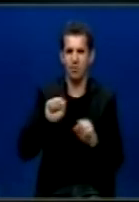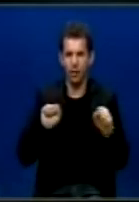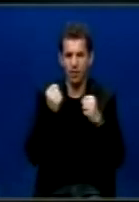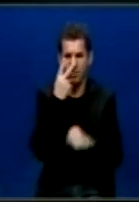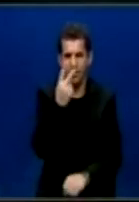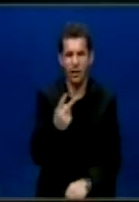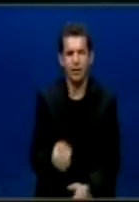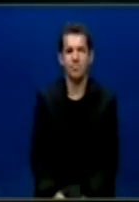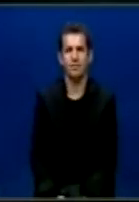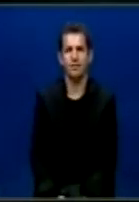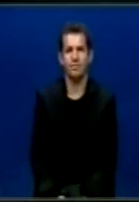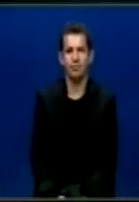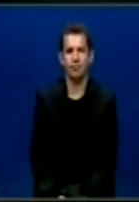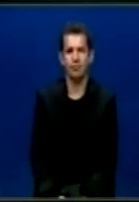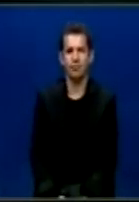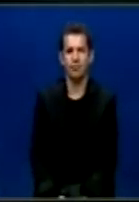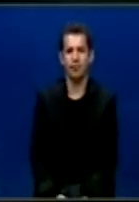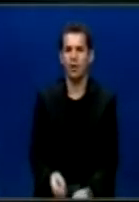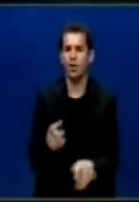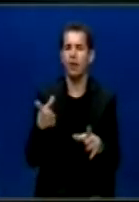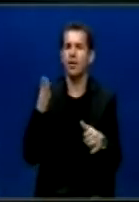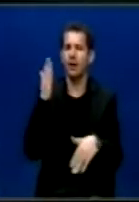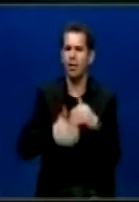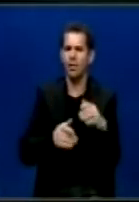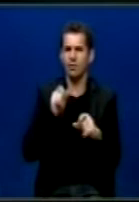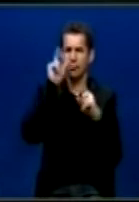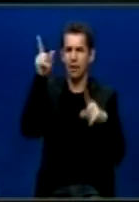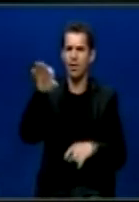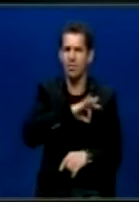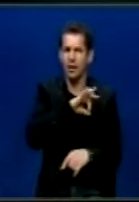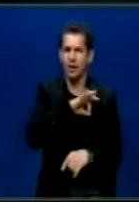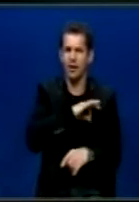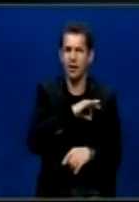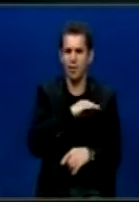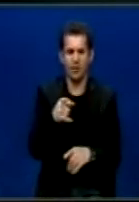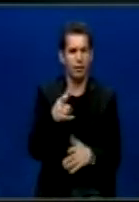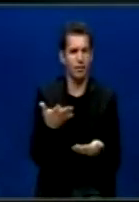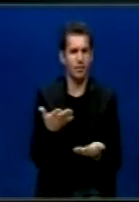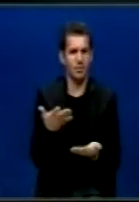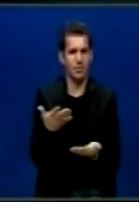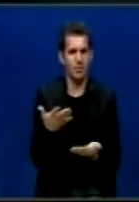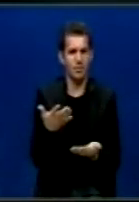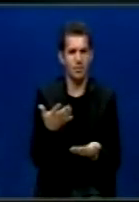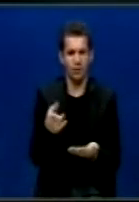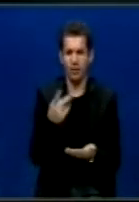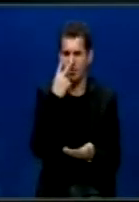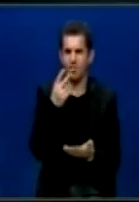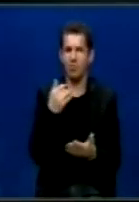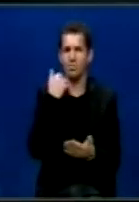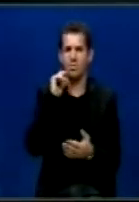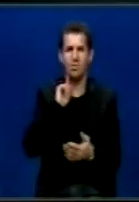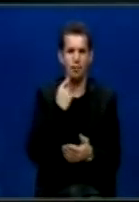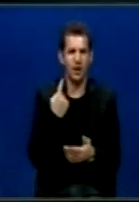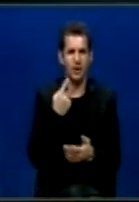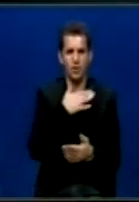për për kundrazi i ka dekoruar ato, i ka shpërblyur për vrasjet, nuk e di nëse mund të ketë një veprim më të pa mëral shumë se